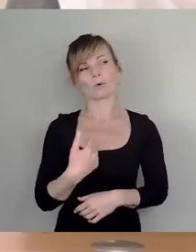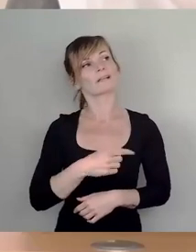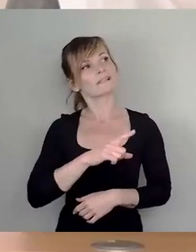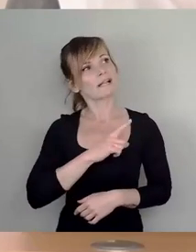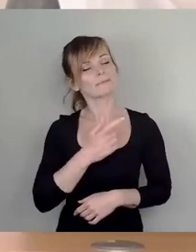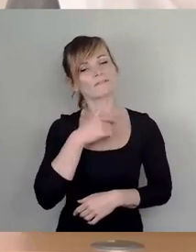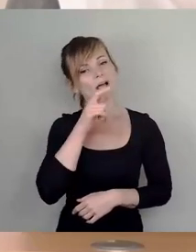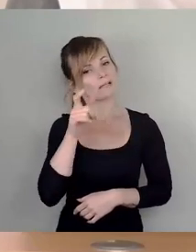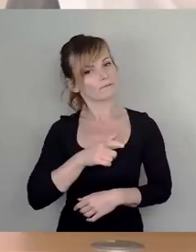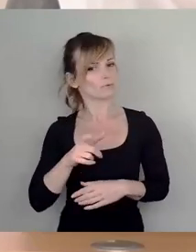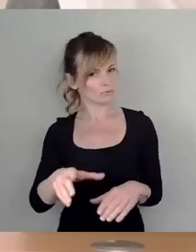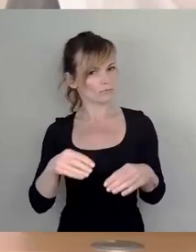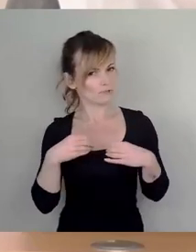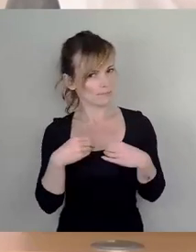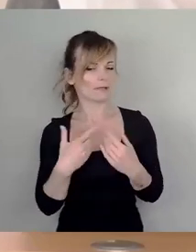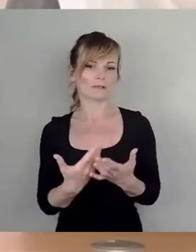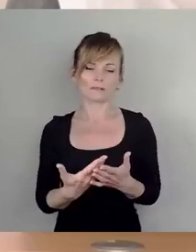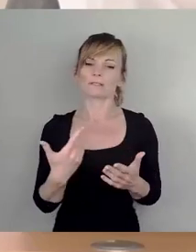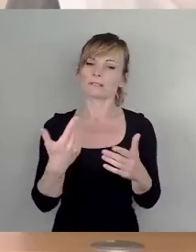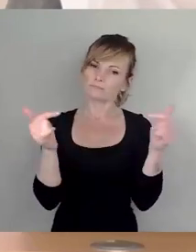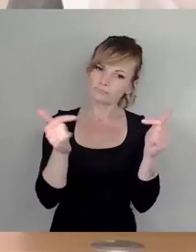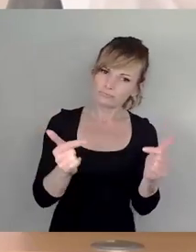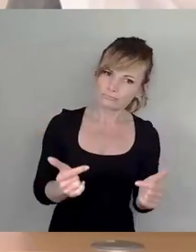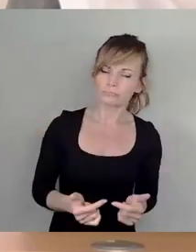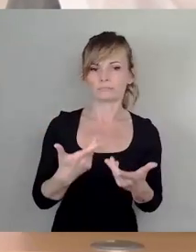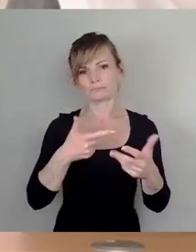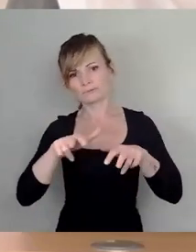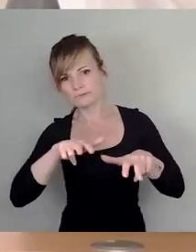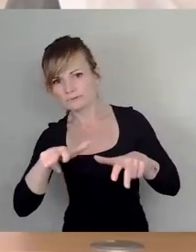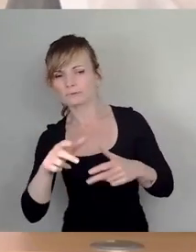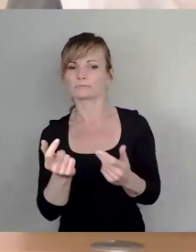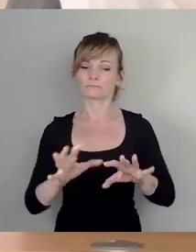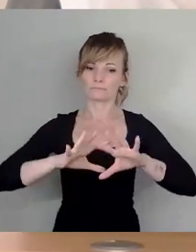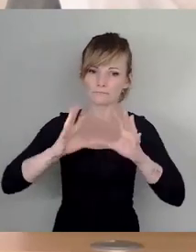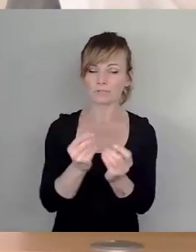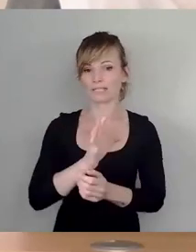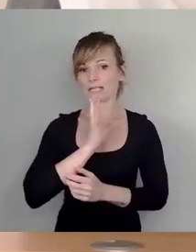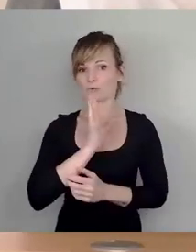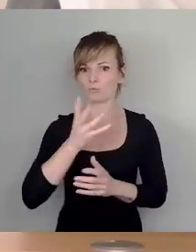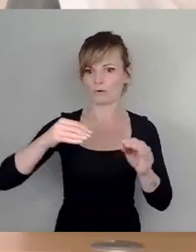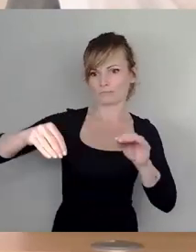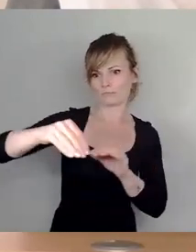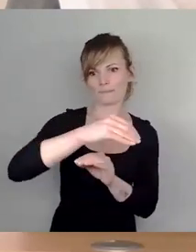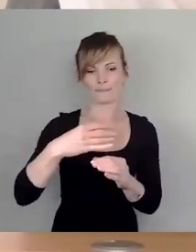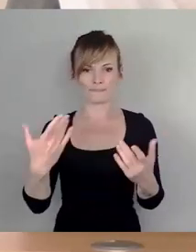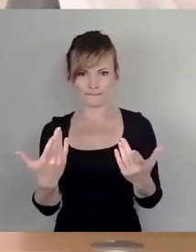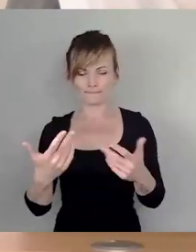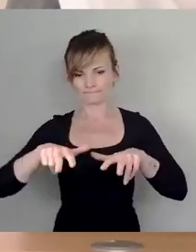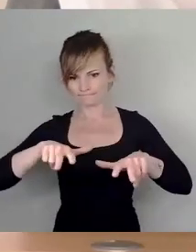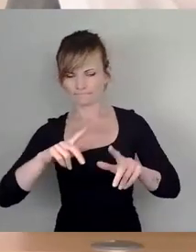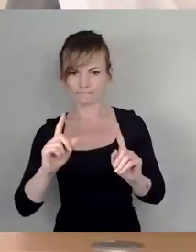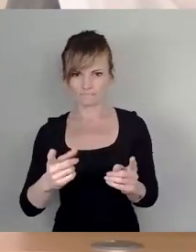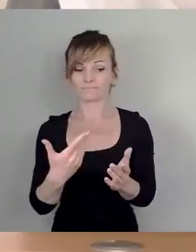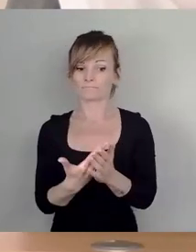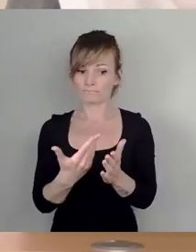Betrieb und die Unterhaltung dieser Grünflächen genügend ausgestattet werden muss. darüber werden wir im Haushalt zu sprechen